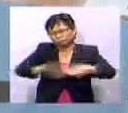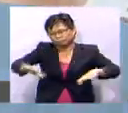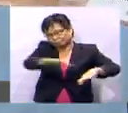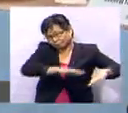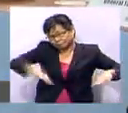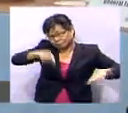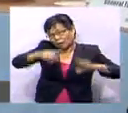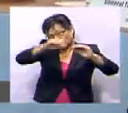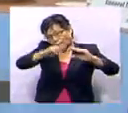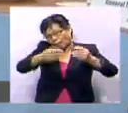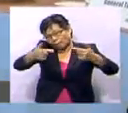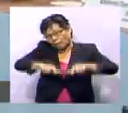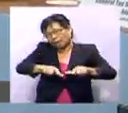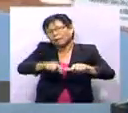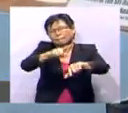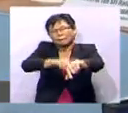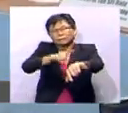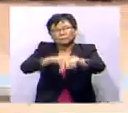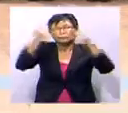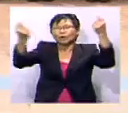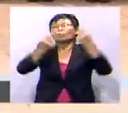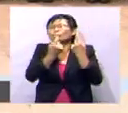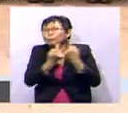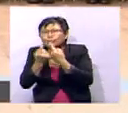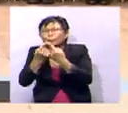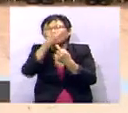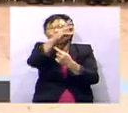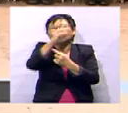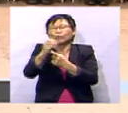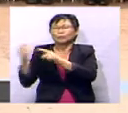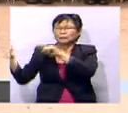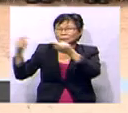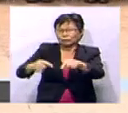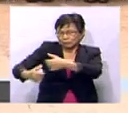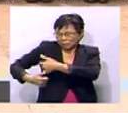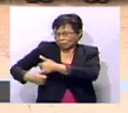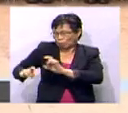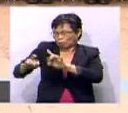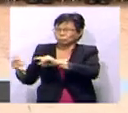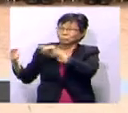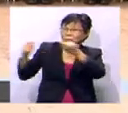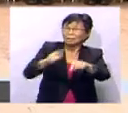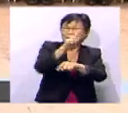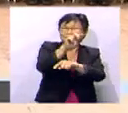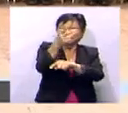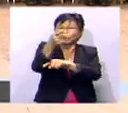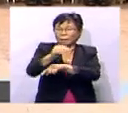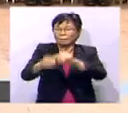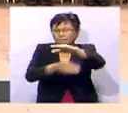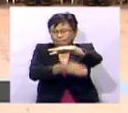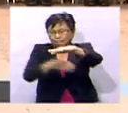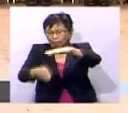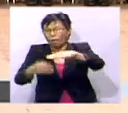Serantau. Mesyuarat yang berlangsung semasa sambutan ulang tahun ke-60 kehadiran tentera Australia di pengkalan TUDM Butterworth